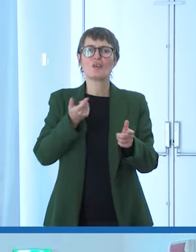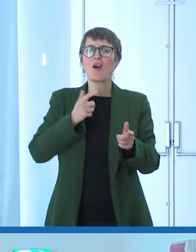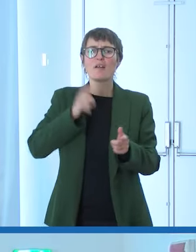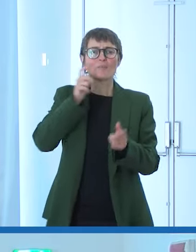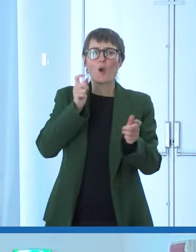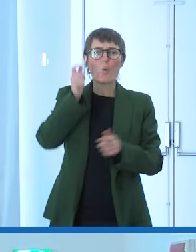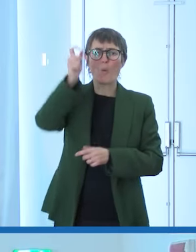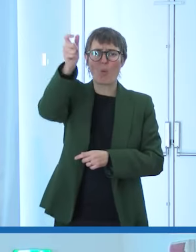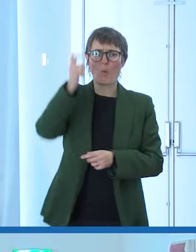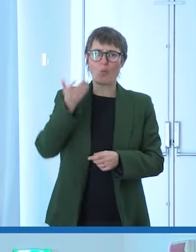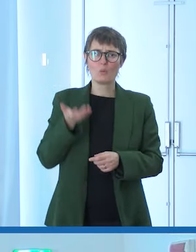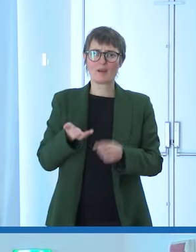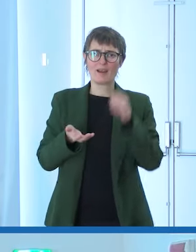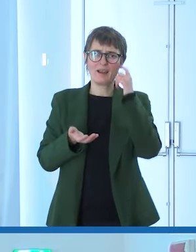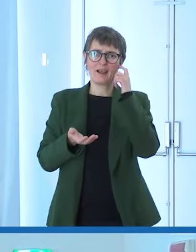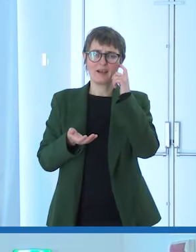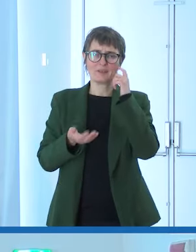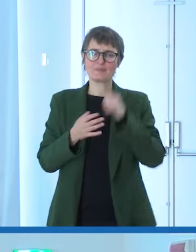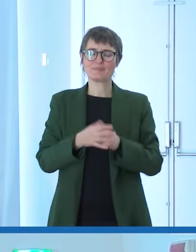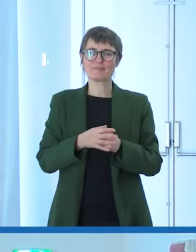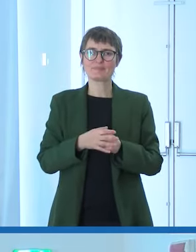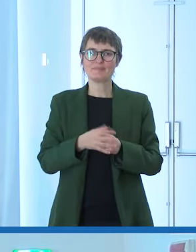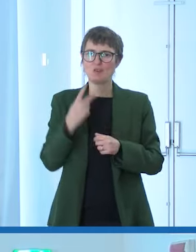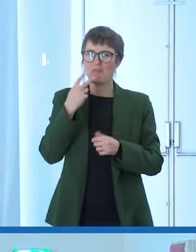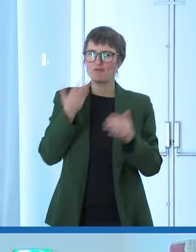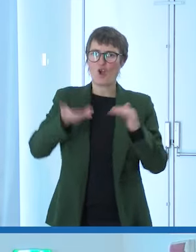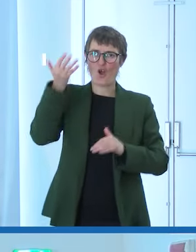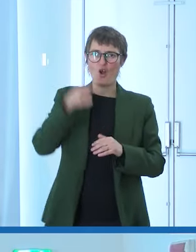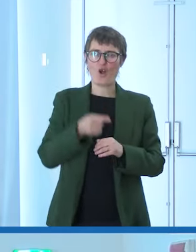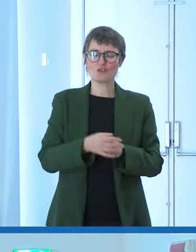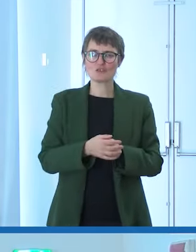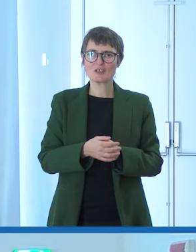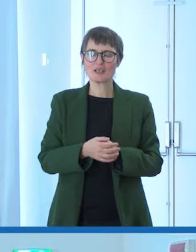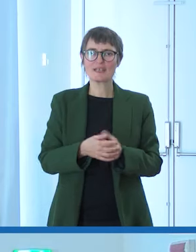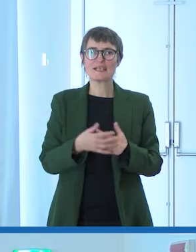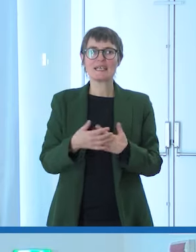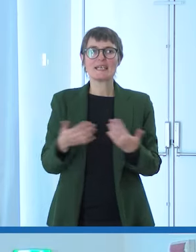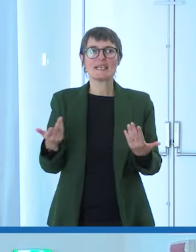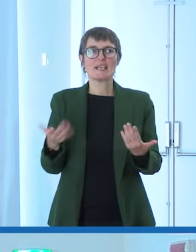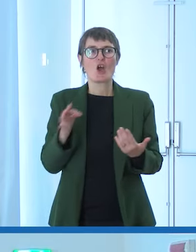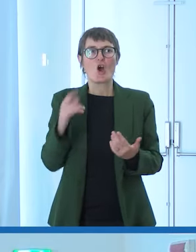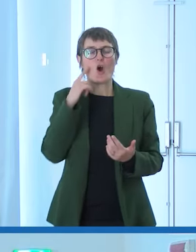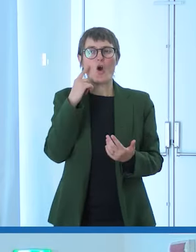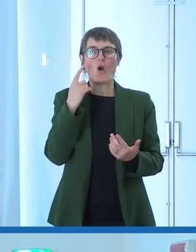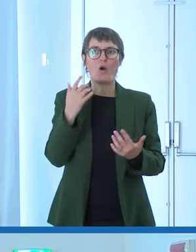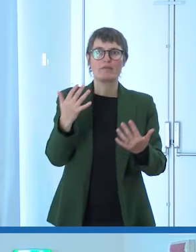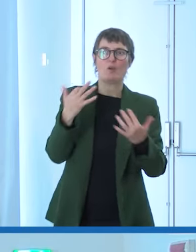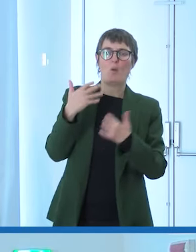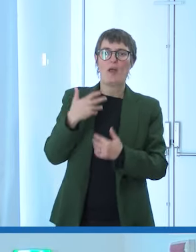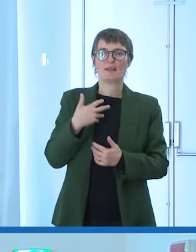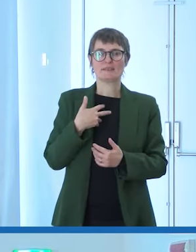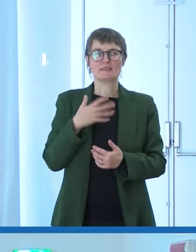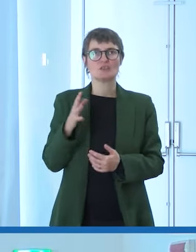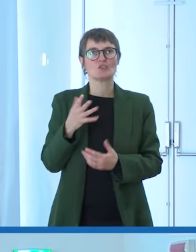sei influenzato magari a volte io sono sempre oscillato tra riflessività e una